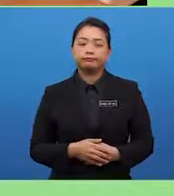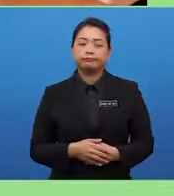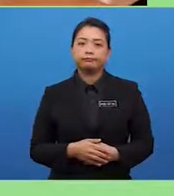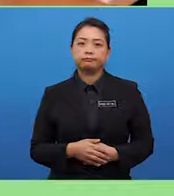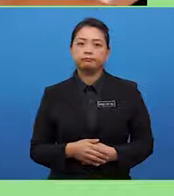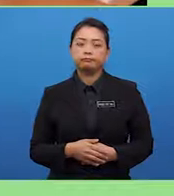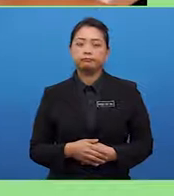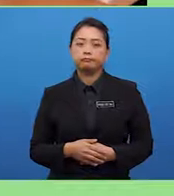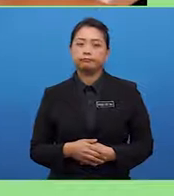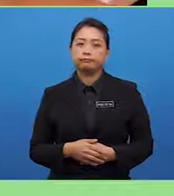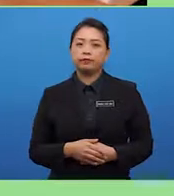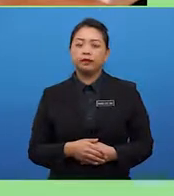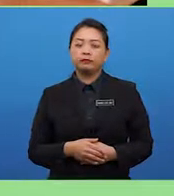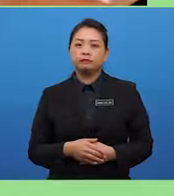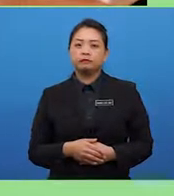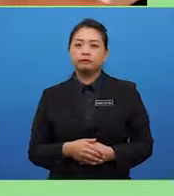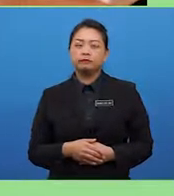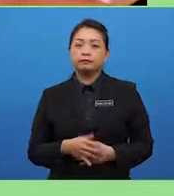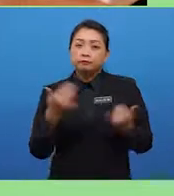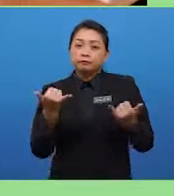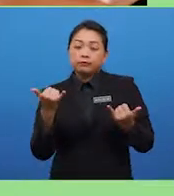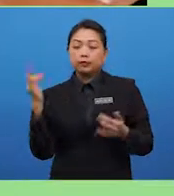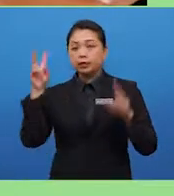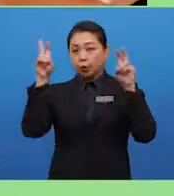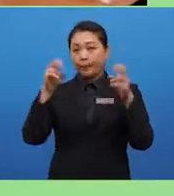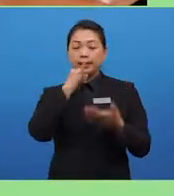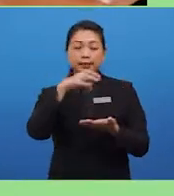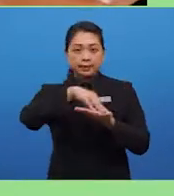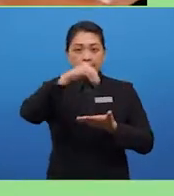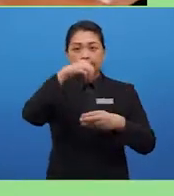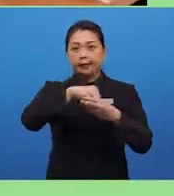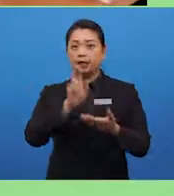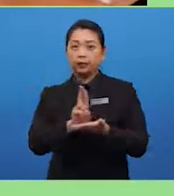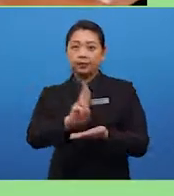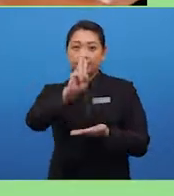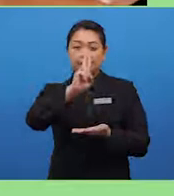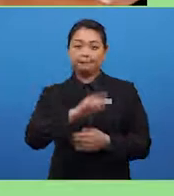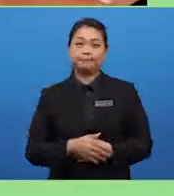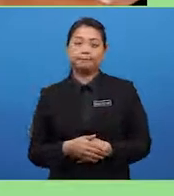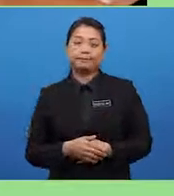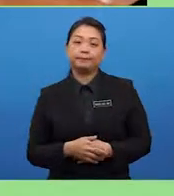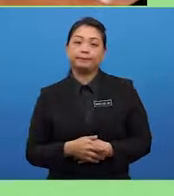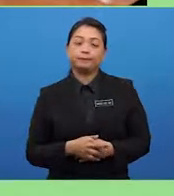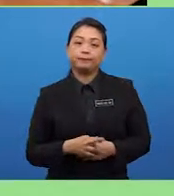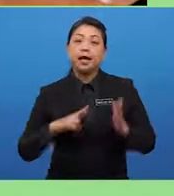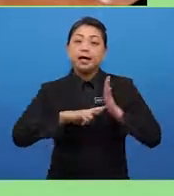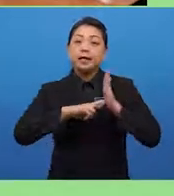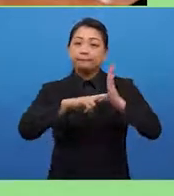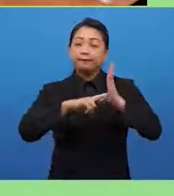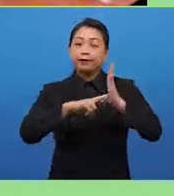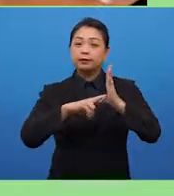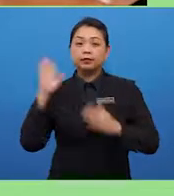today's topic is studying in the universities. Refer visual 1.